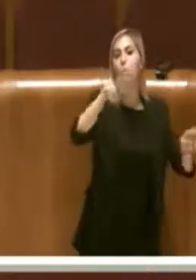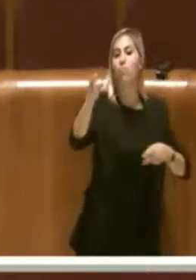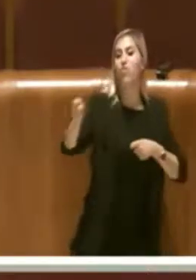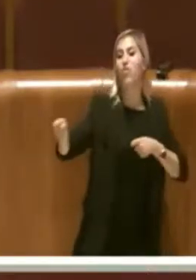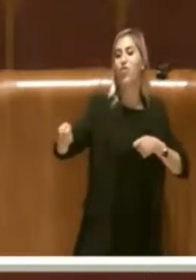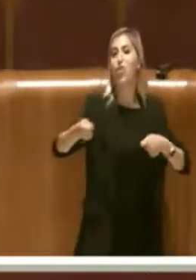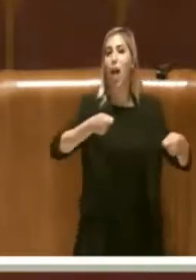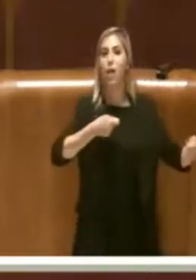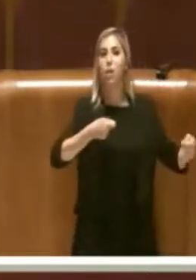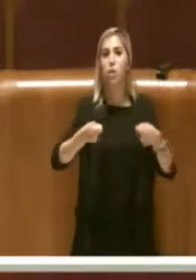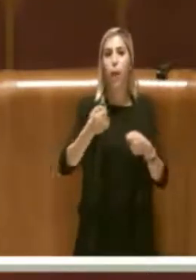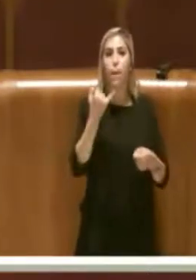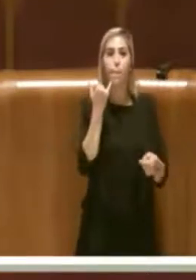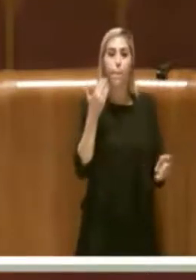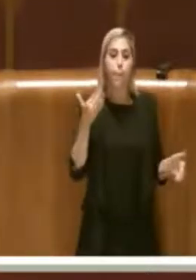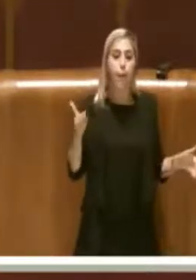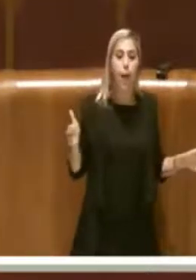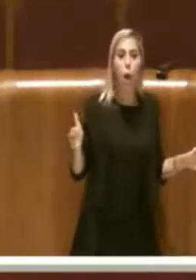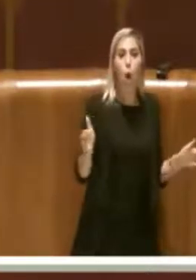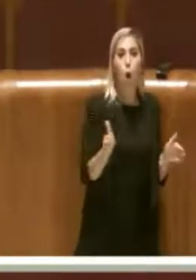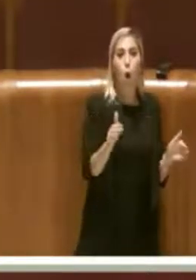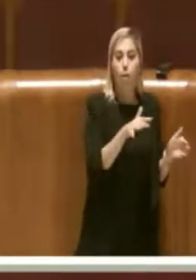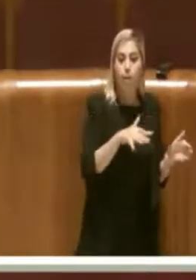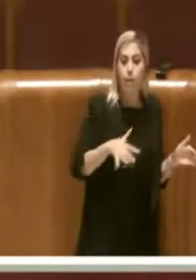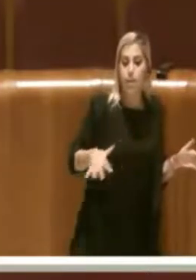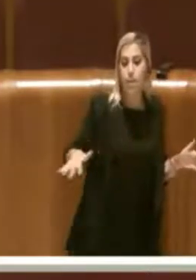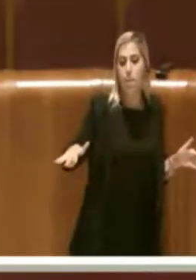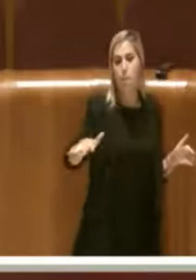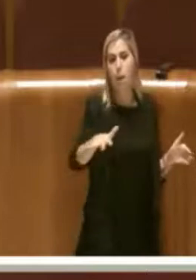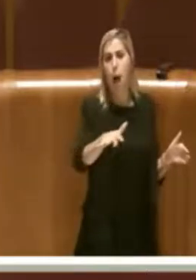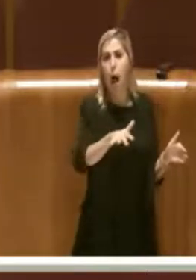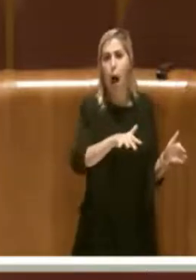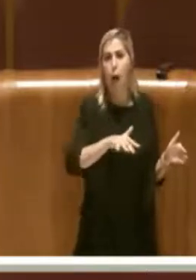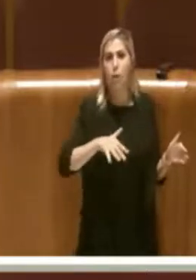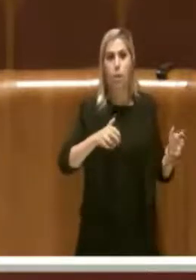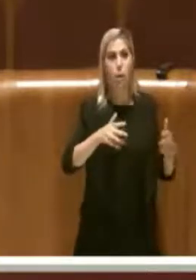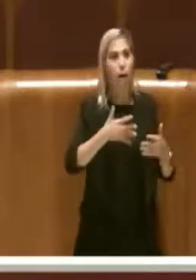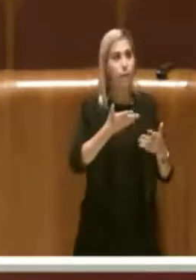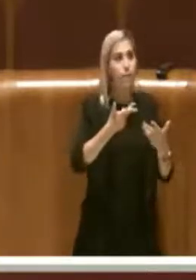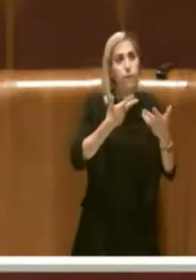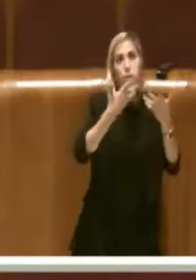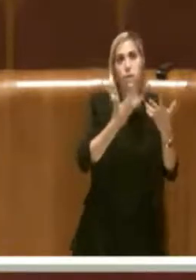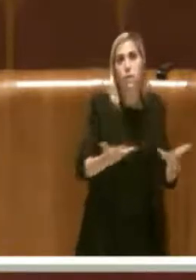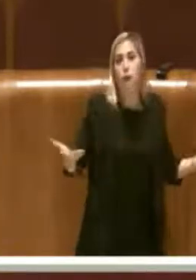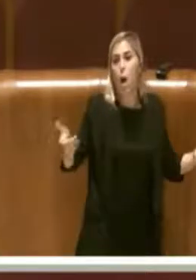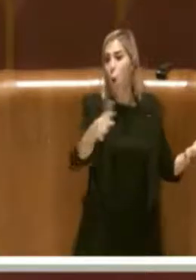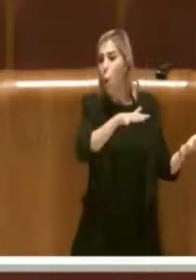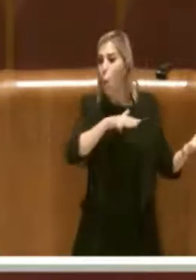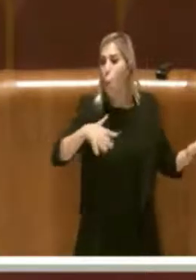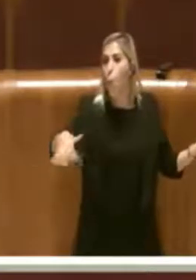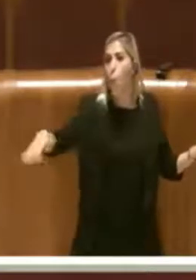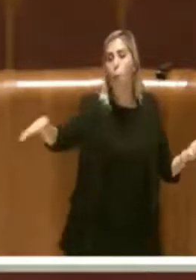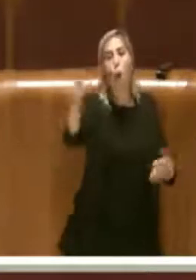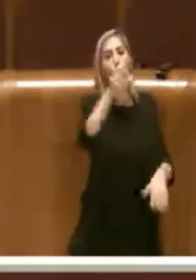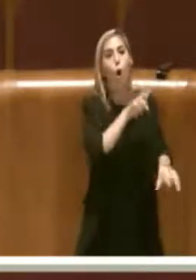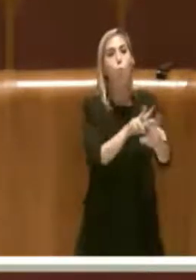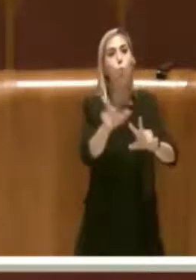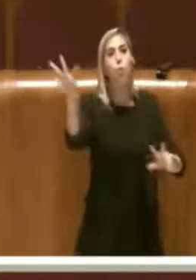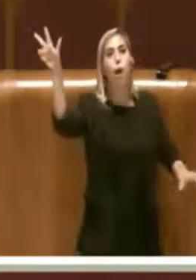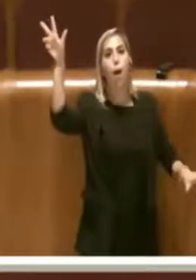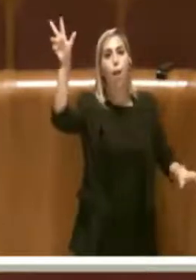gestione di piccoli sporzioni del vastissimo territorio comunale